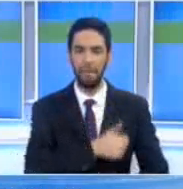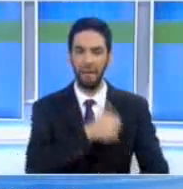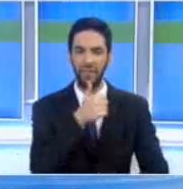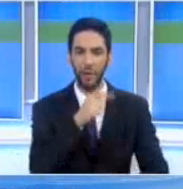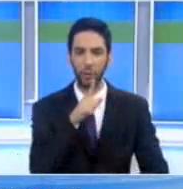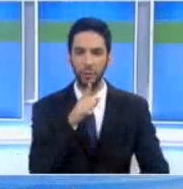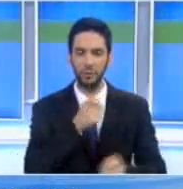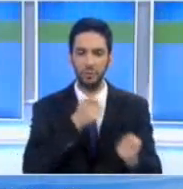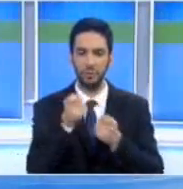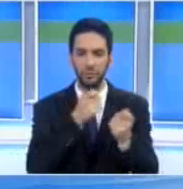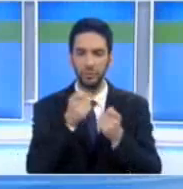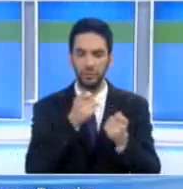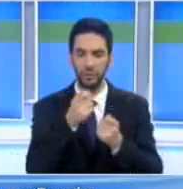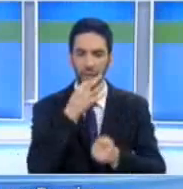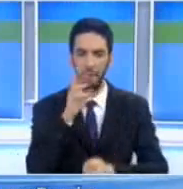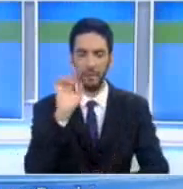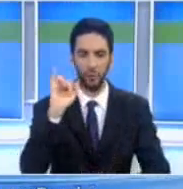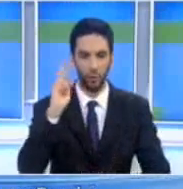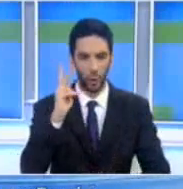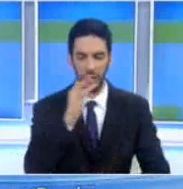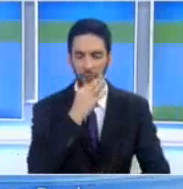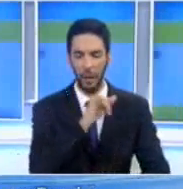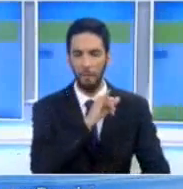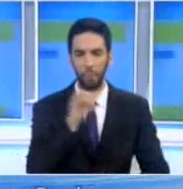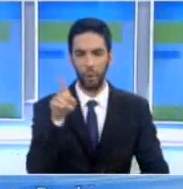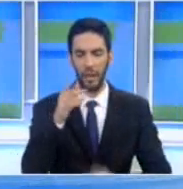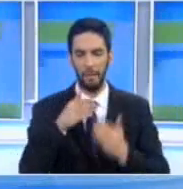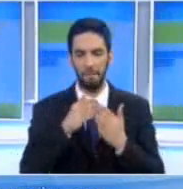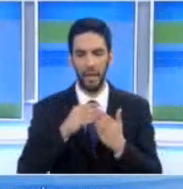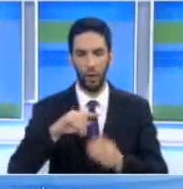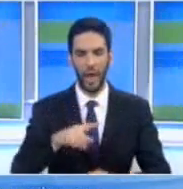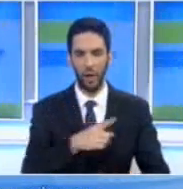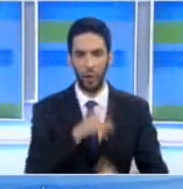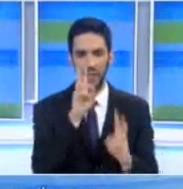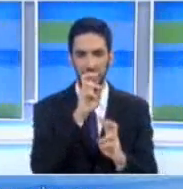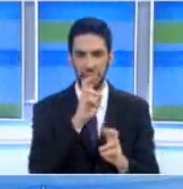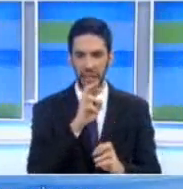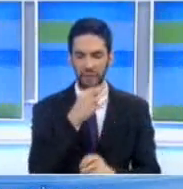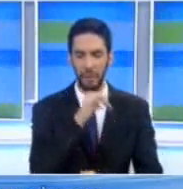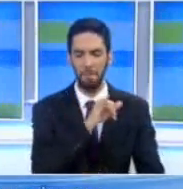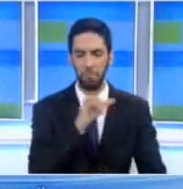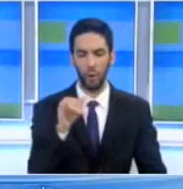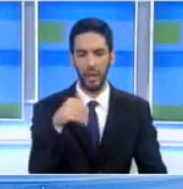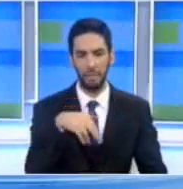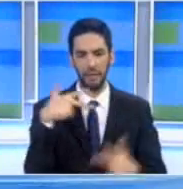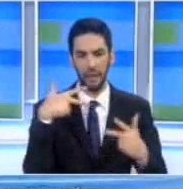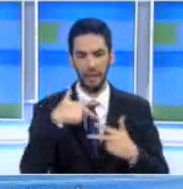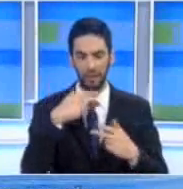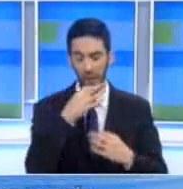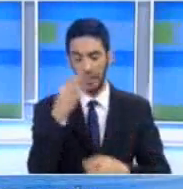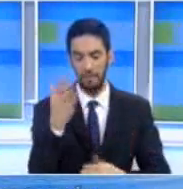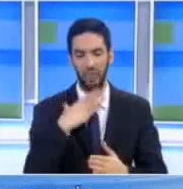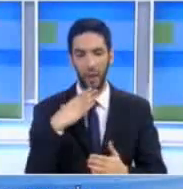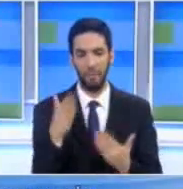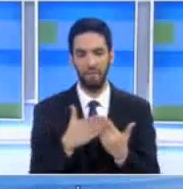έρευνας και διάσωσης Ανδρέας Ζαχαρίου δήλωσε στο Ρίκο ότι ουδε μία παρενόχληση υπήρξε από τα κατοχικά στρατεύματα και σημείωσε ότι δεν ζητήθηκε